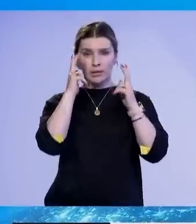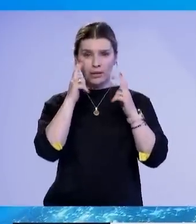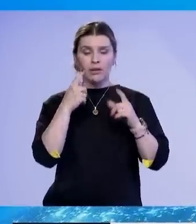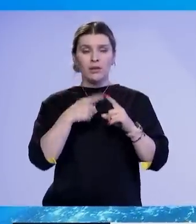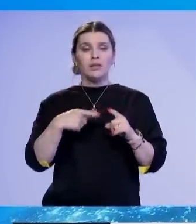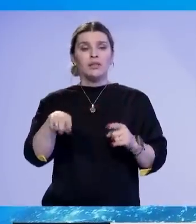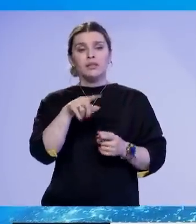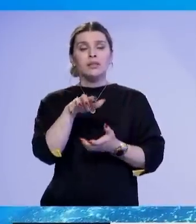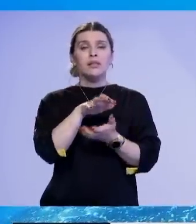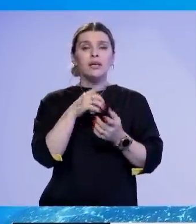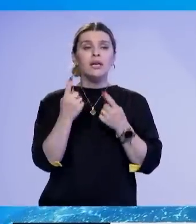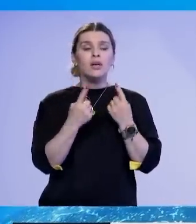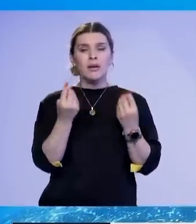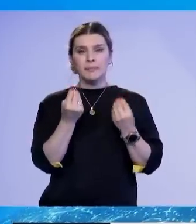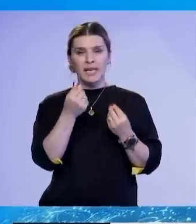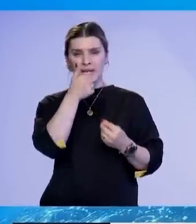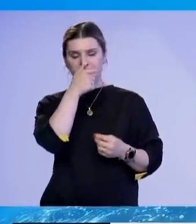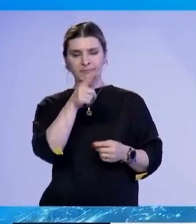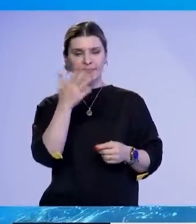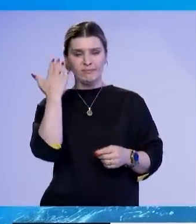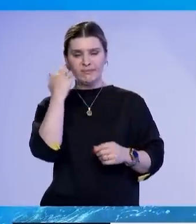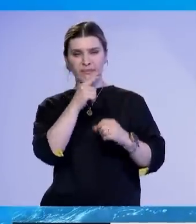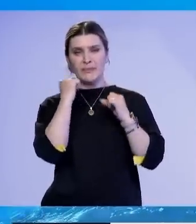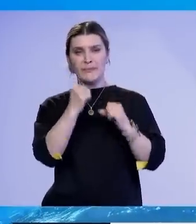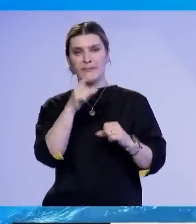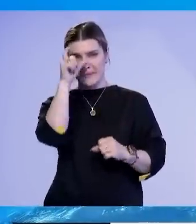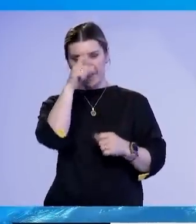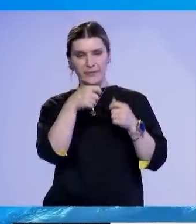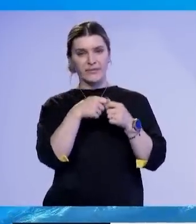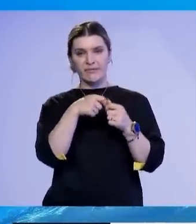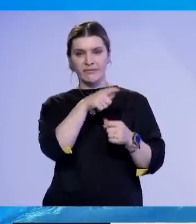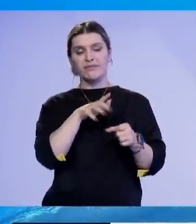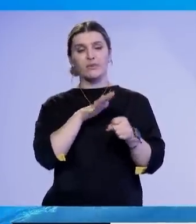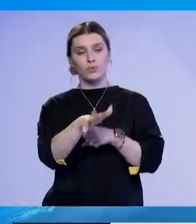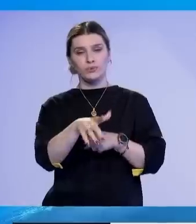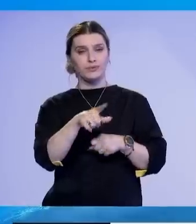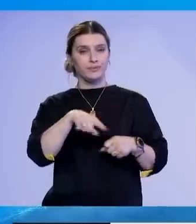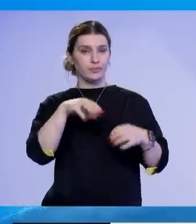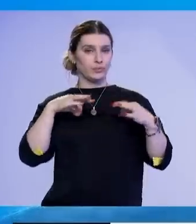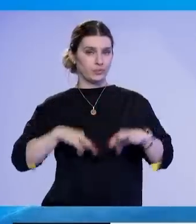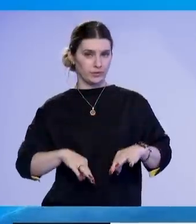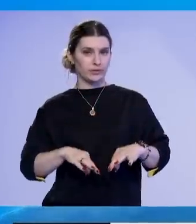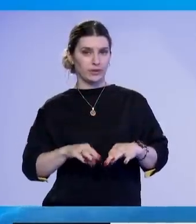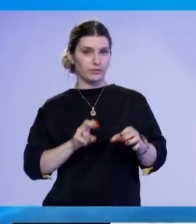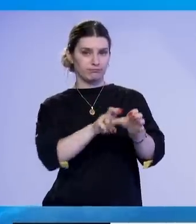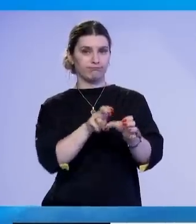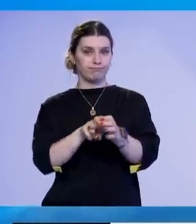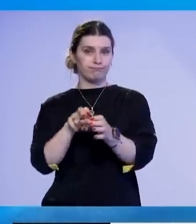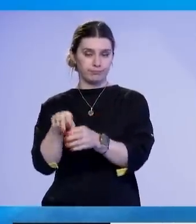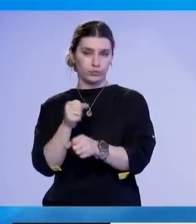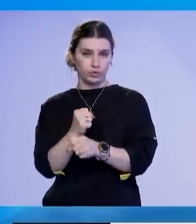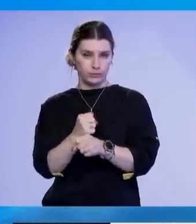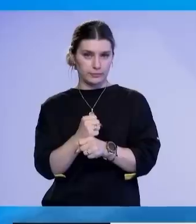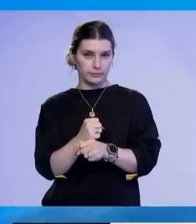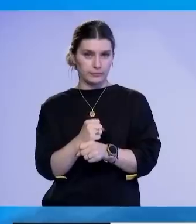këtë pjesë të vendit kanë ardhur përshka këtë sulmeve të strukturave paralele pas daljes në punë të kryetarve të rinj. Me gjitha të,